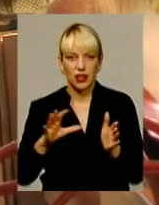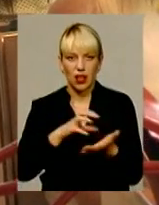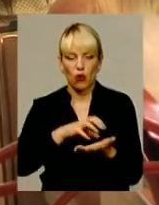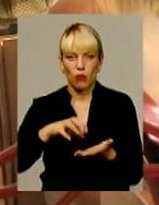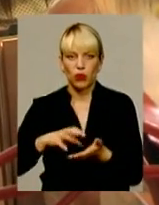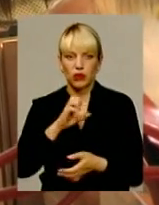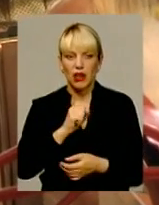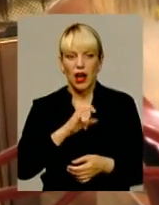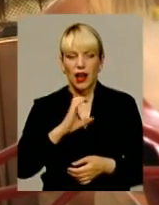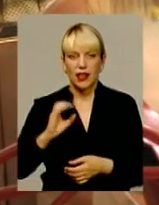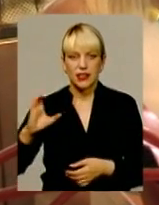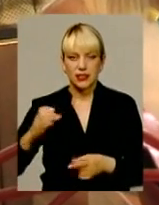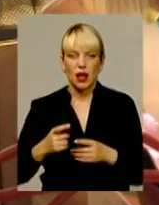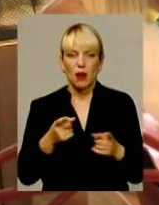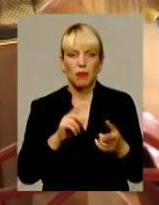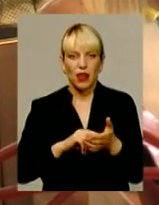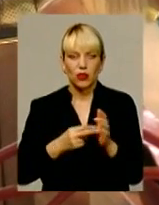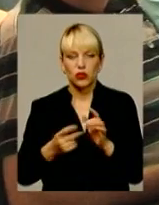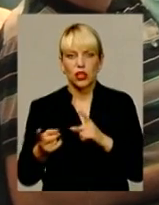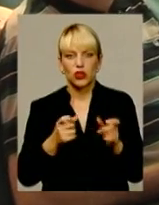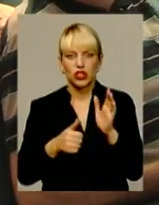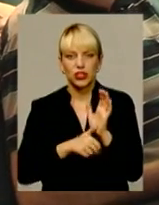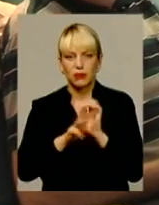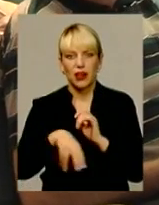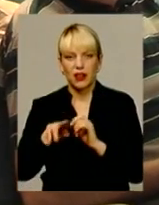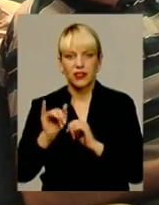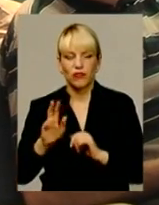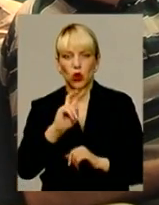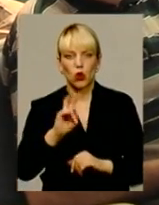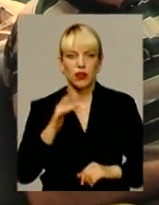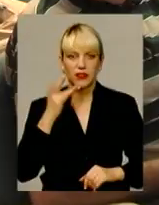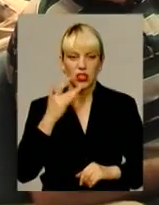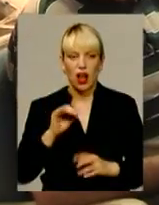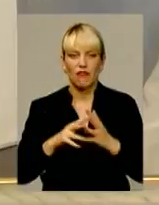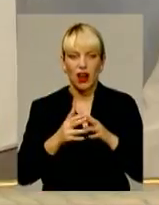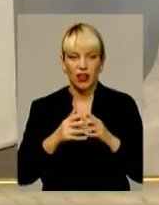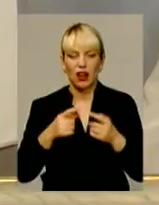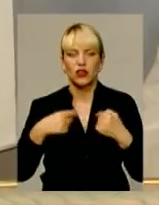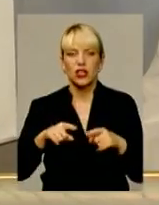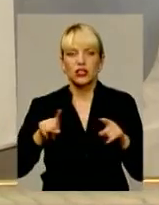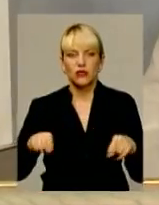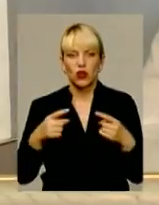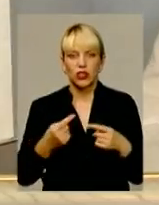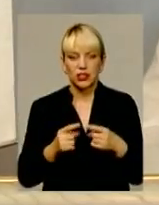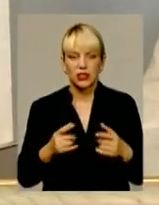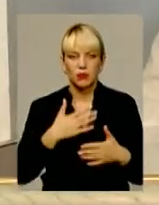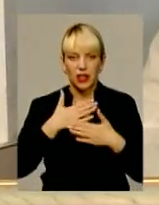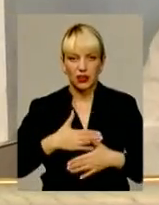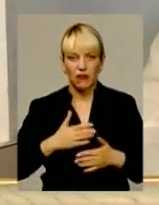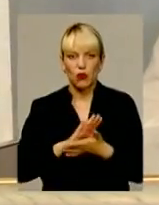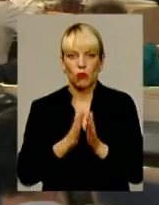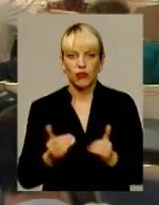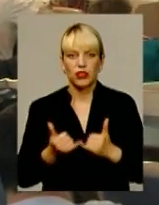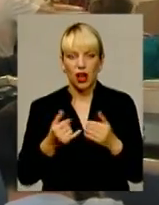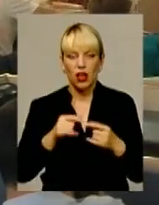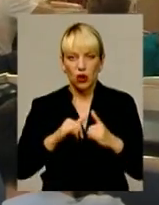станції планують залучити до 6 мільярдів доларів США, а в аграрній галузі – створити сприятливі умови для розвитку підприємництва. Анна